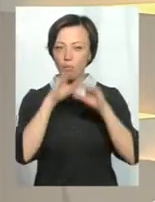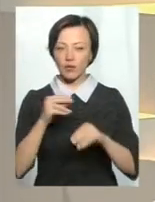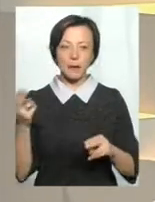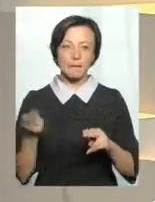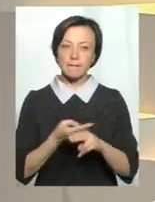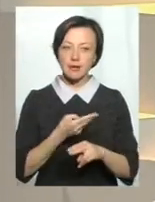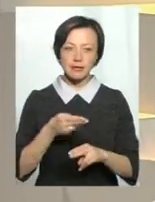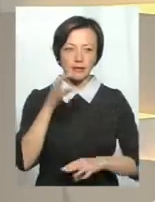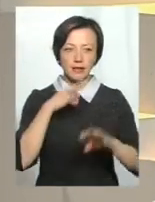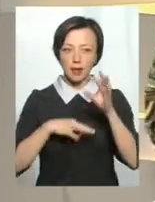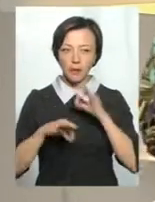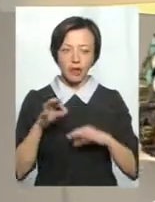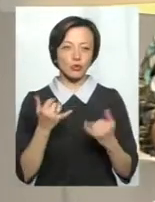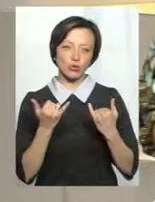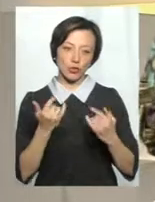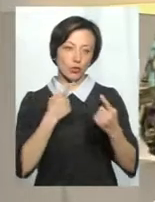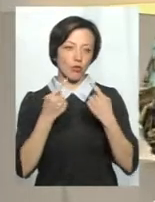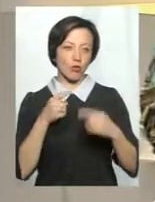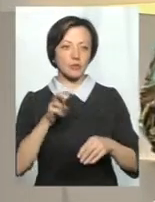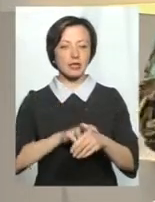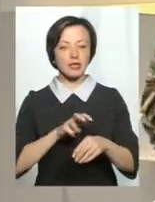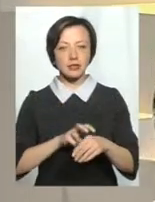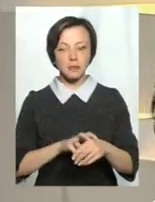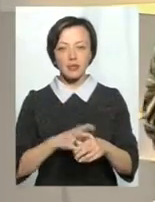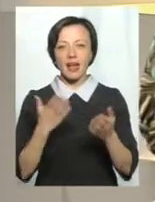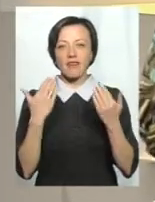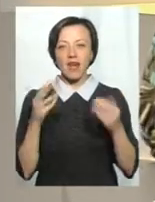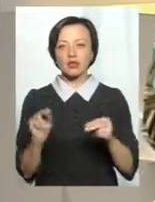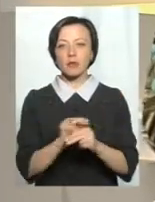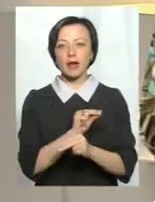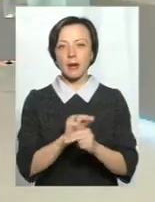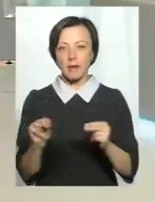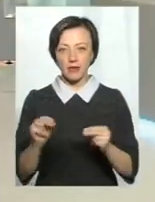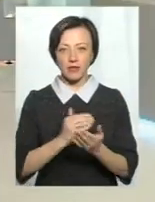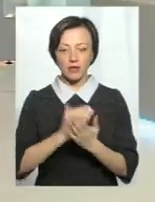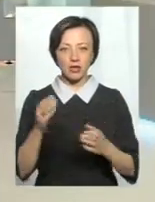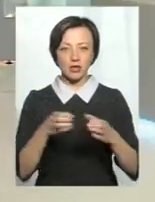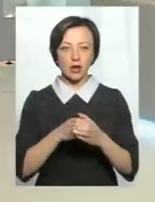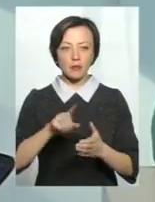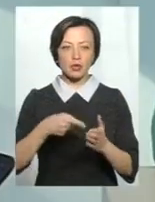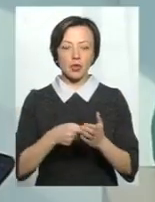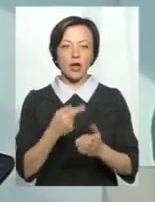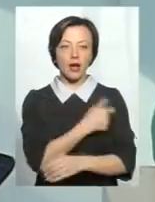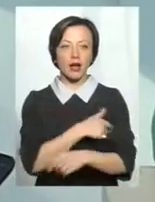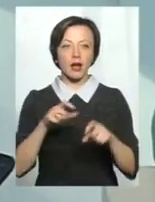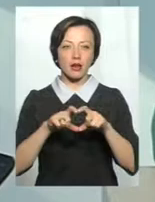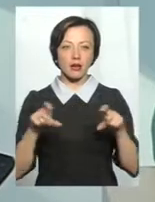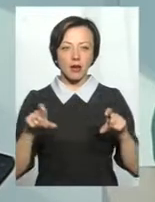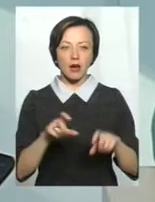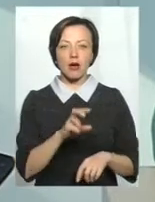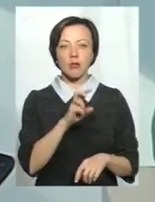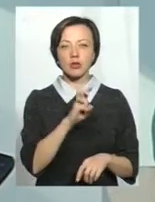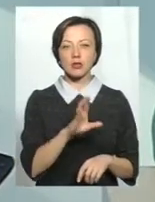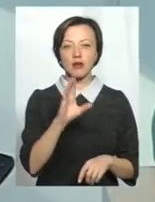таблеток? Ми зараз і поговоримо із лікарем-рефлексотерапевтом вищої категорії Хмельницької міської лікарні Броніславою Варгою.